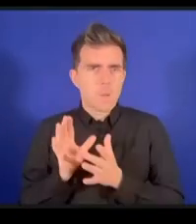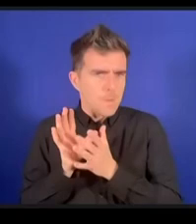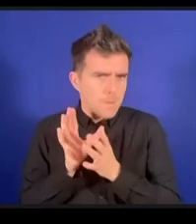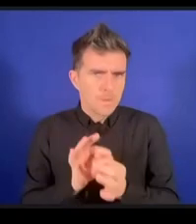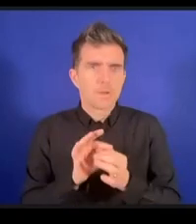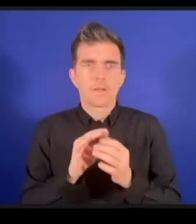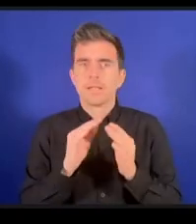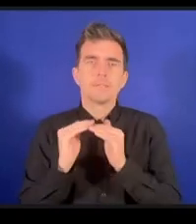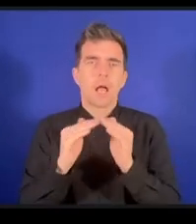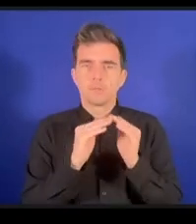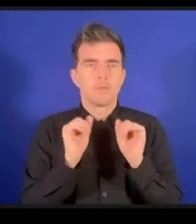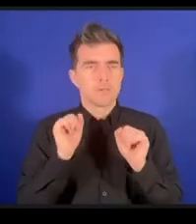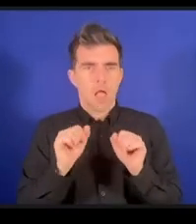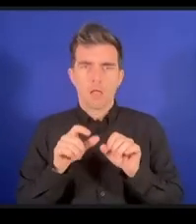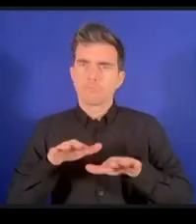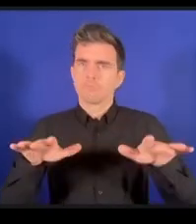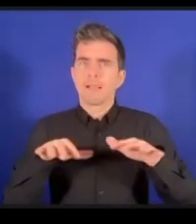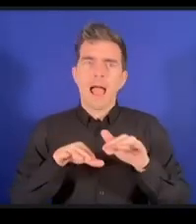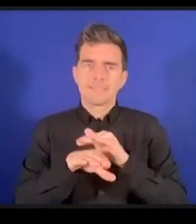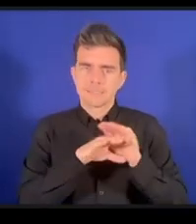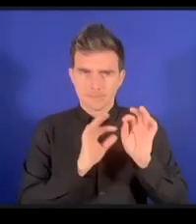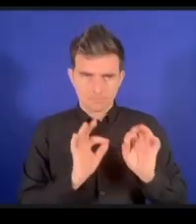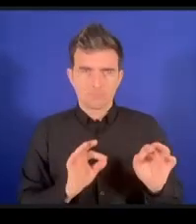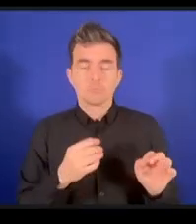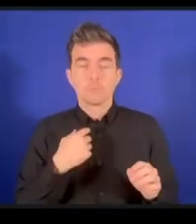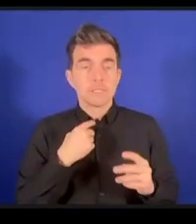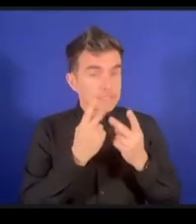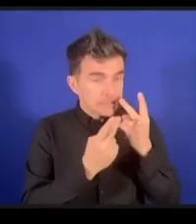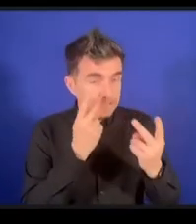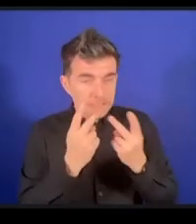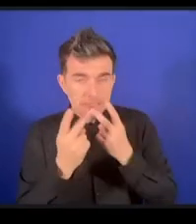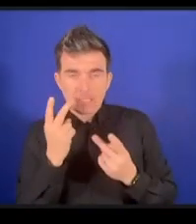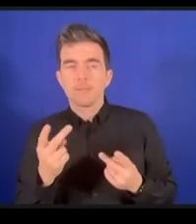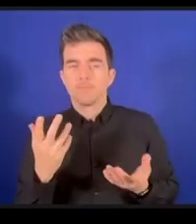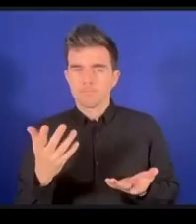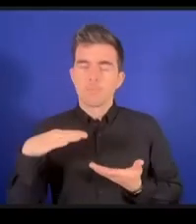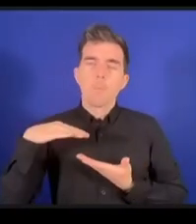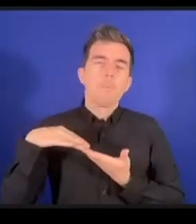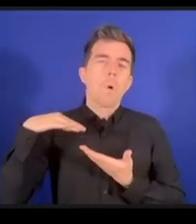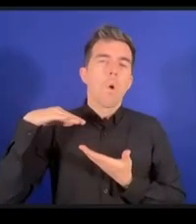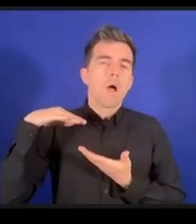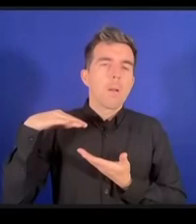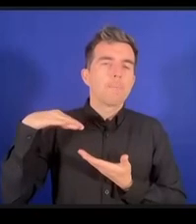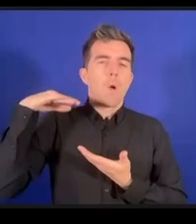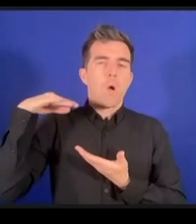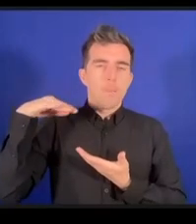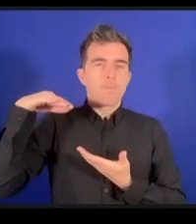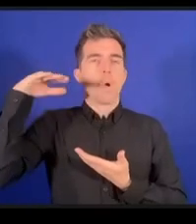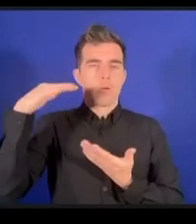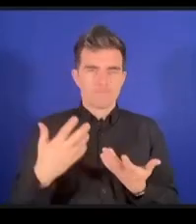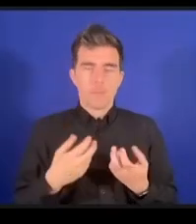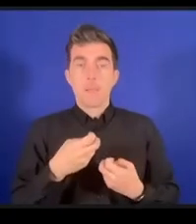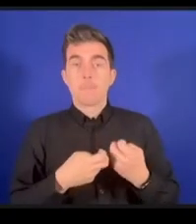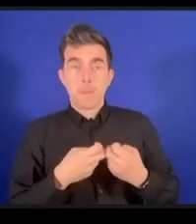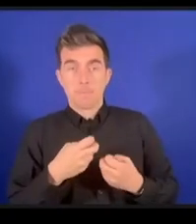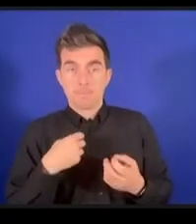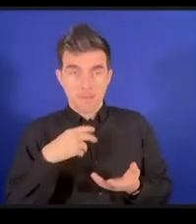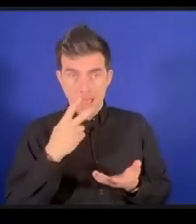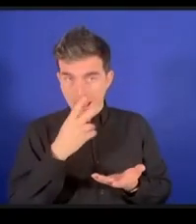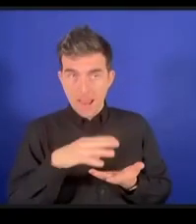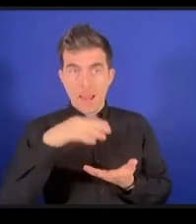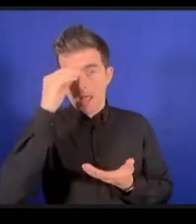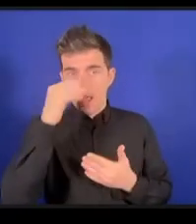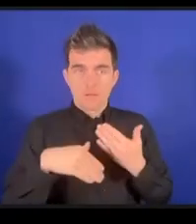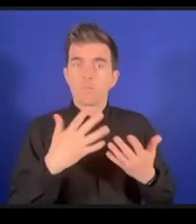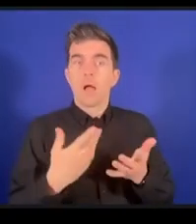と思うんですこの問題は例えばうまくいくものとうまくいかないものがありますしな